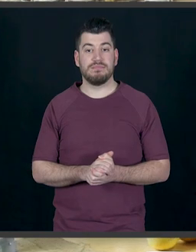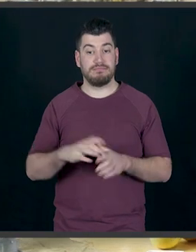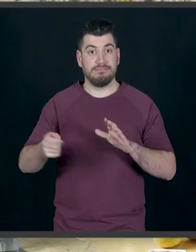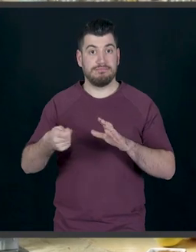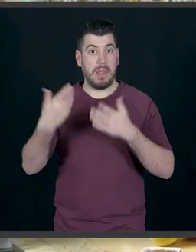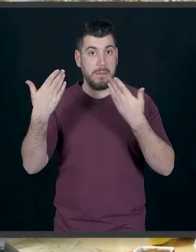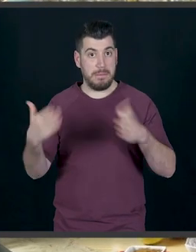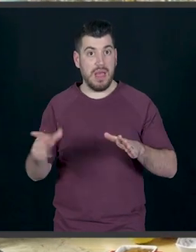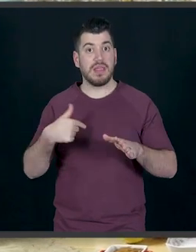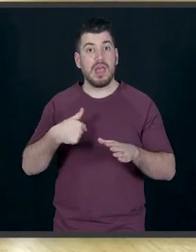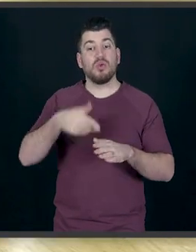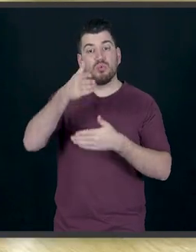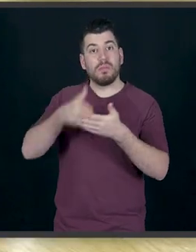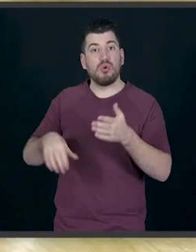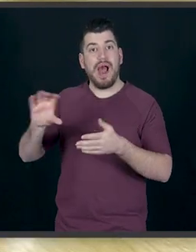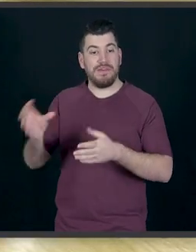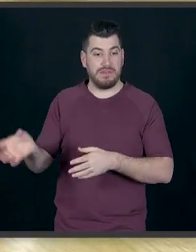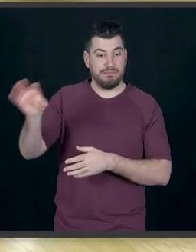И я иду чтобы я ближе зл.